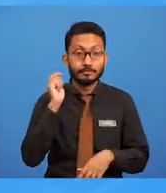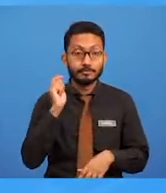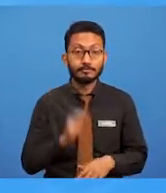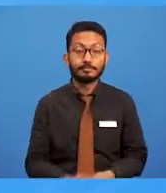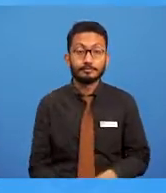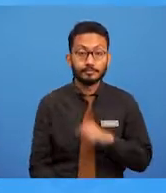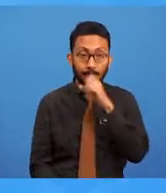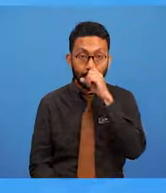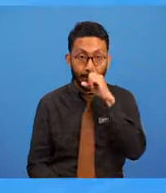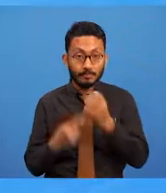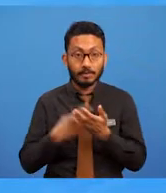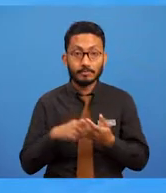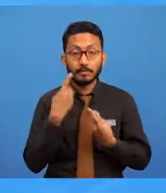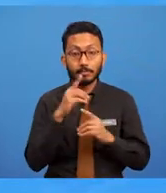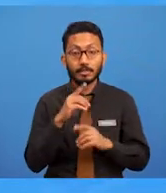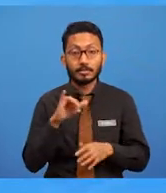Apakah jawapannya?